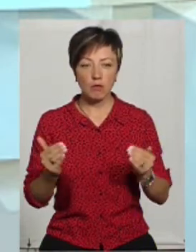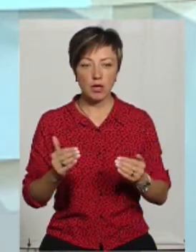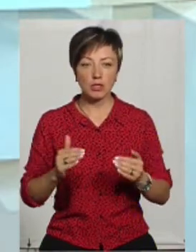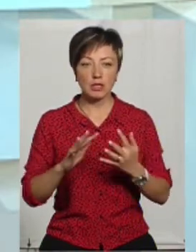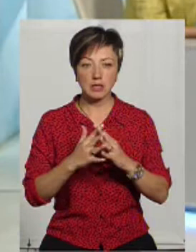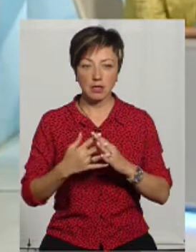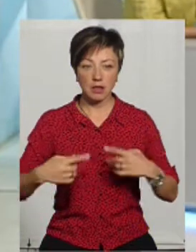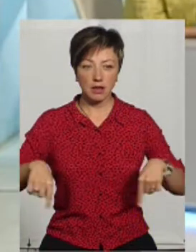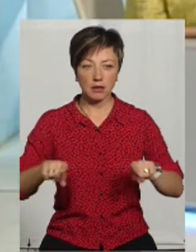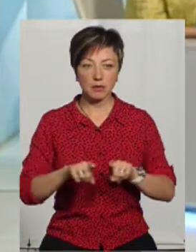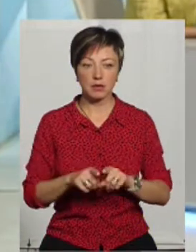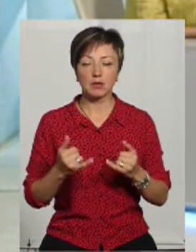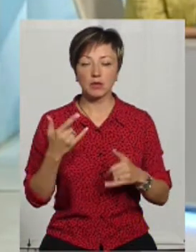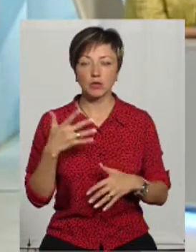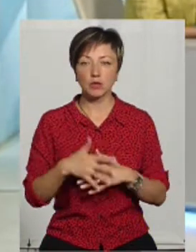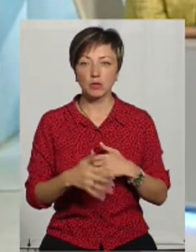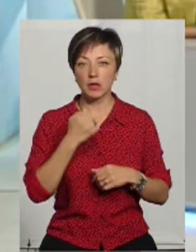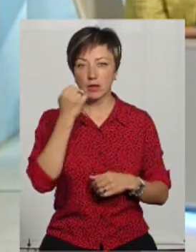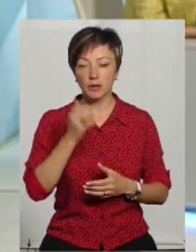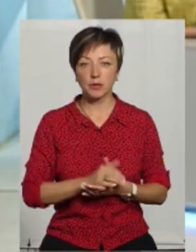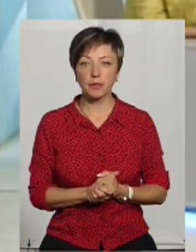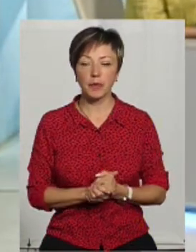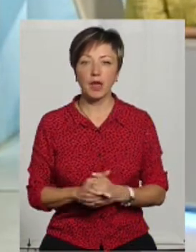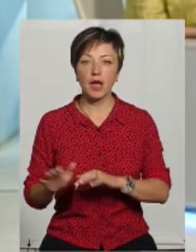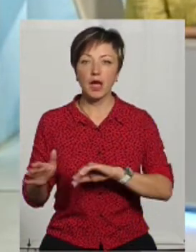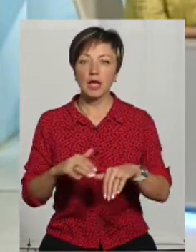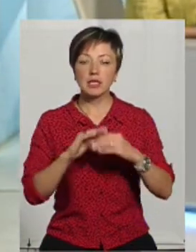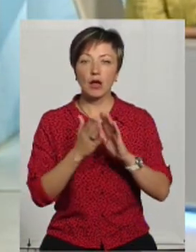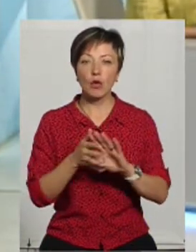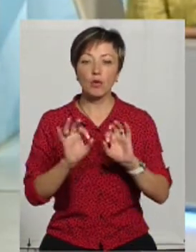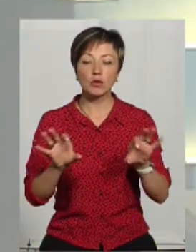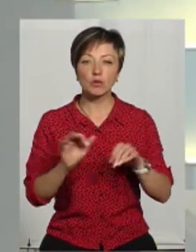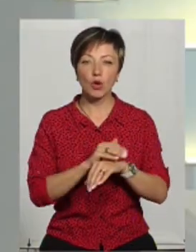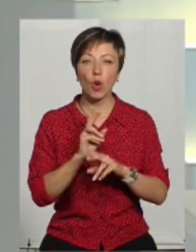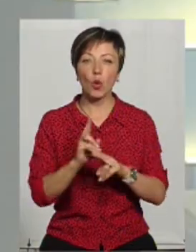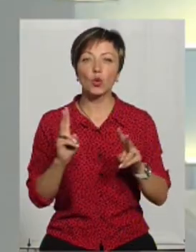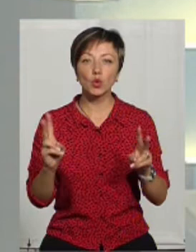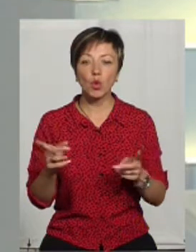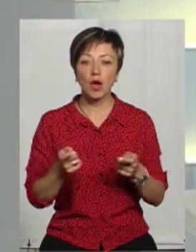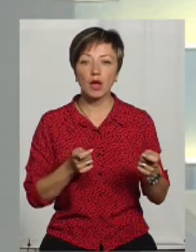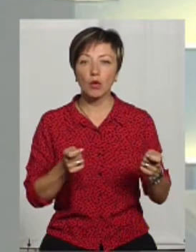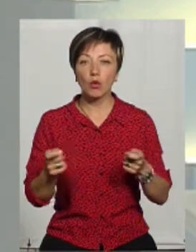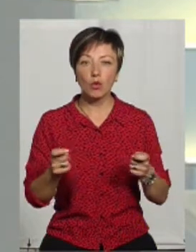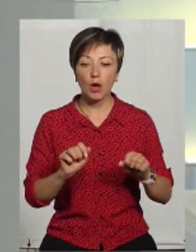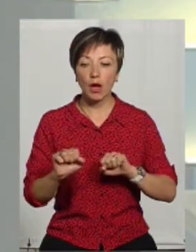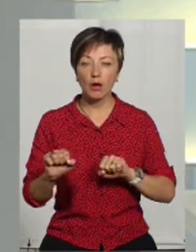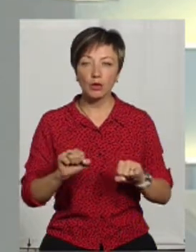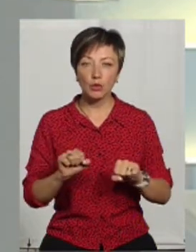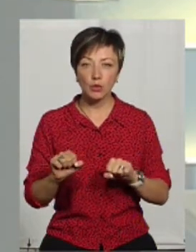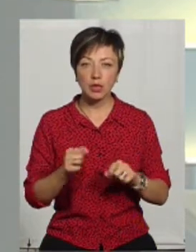населеного пункту. Все, тепер зрозуміло, дякую. Загалом, розвісніть, будь ласка, хто регулює і координує